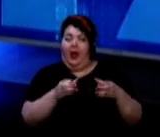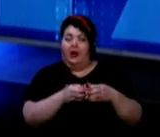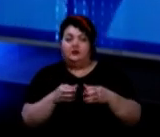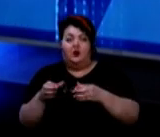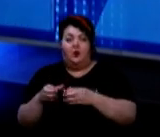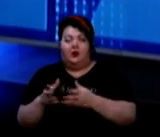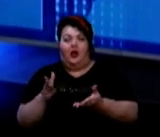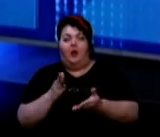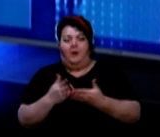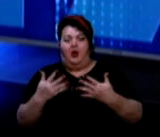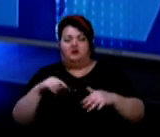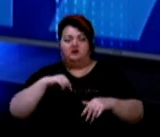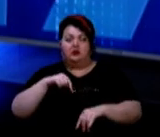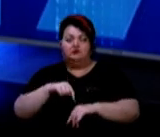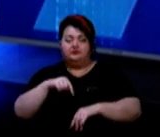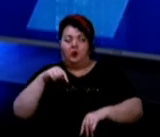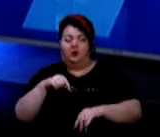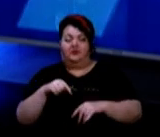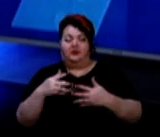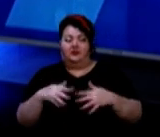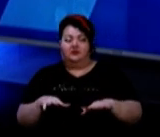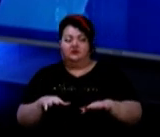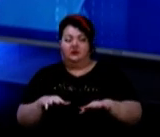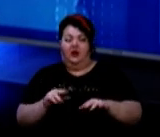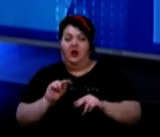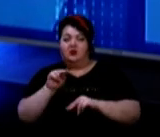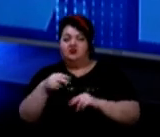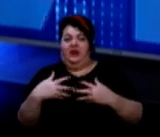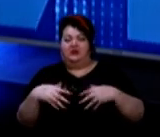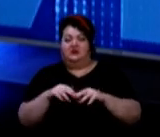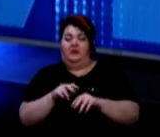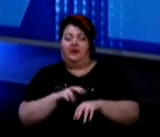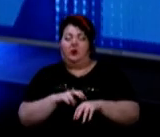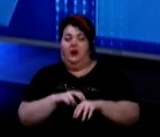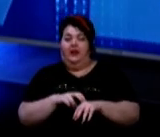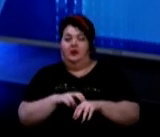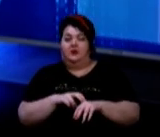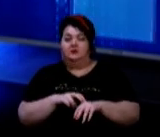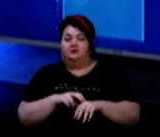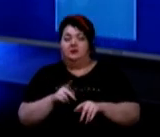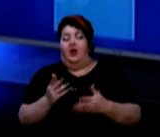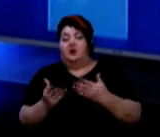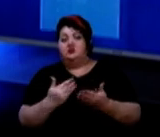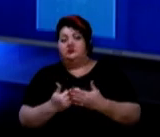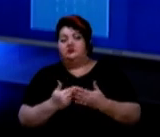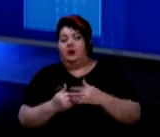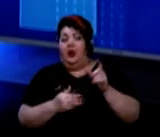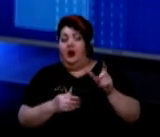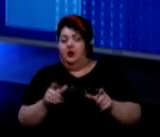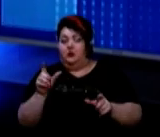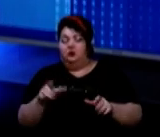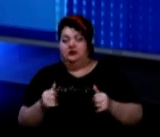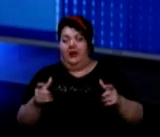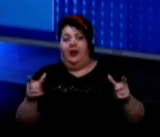які вже мають прояви, наприклад, все проходить все-таки через сімейного лікаря. Наприклад, люди зараз